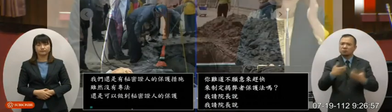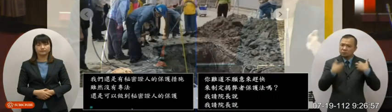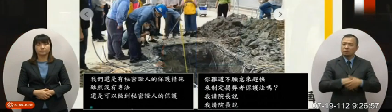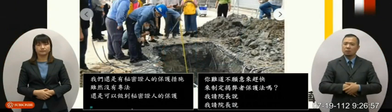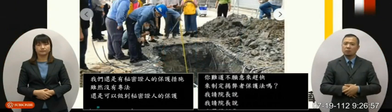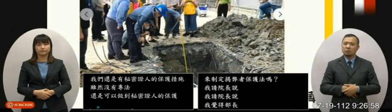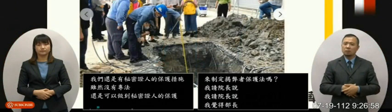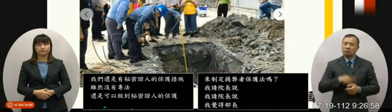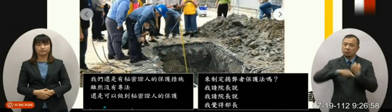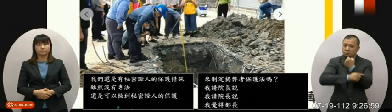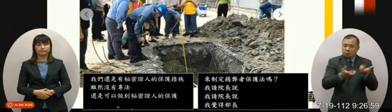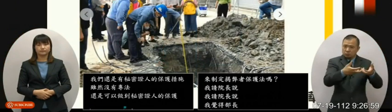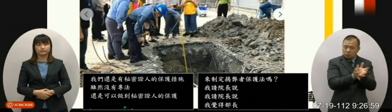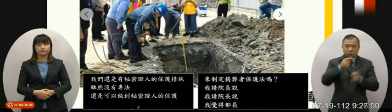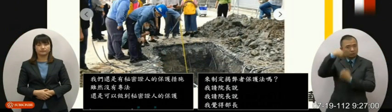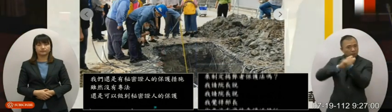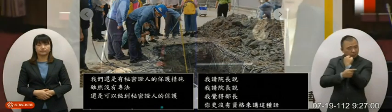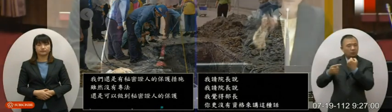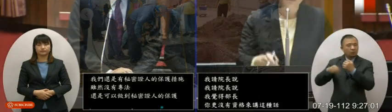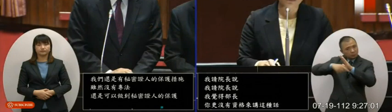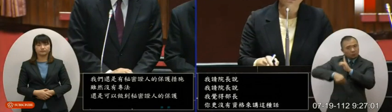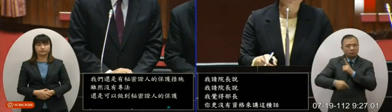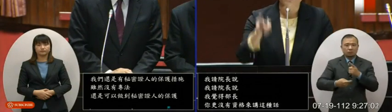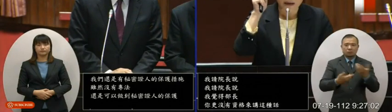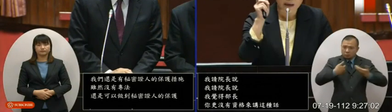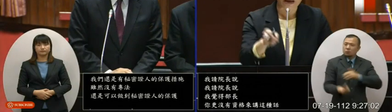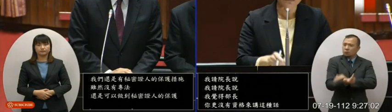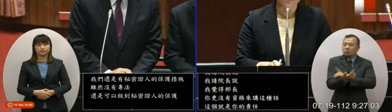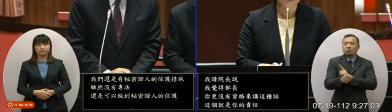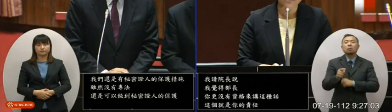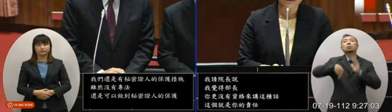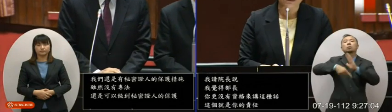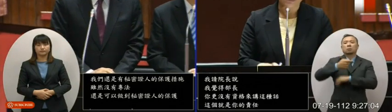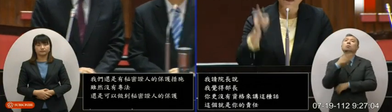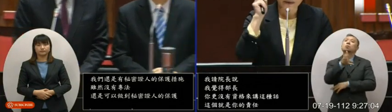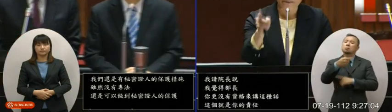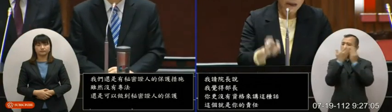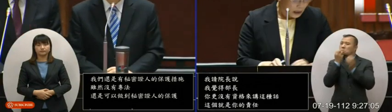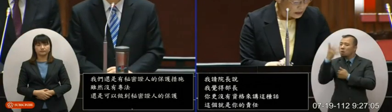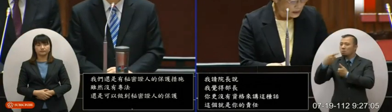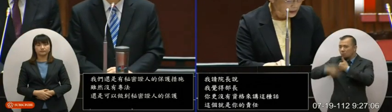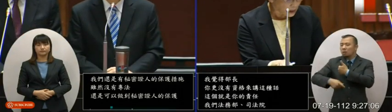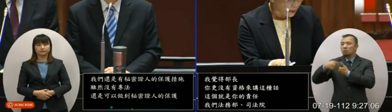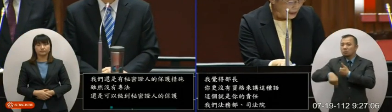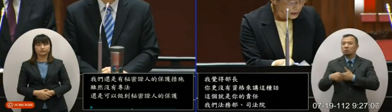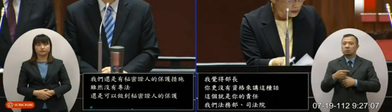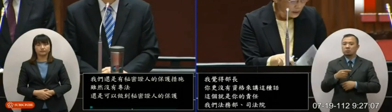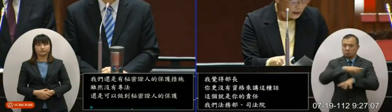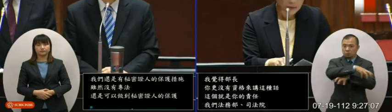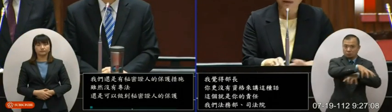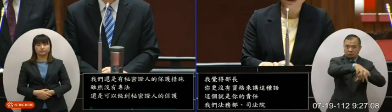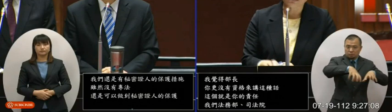我们法务部我们司法院要赶快把这个法送进来院长你同不同意我说我们为了要保护我们的吹哨者要精进这个